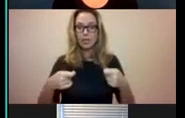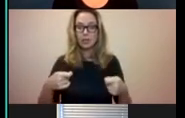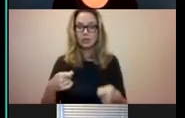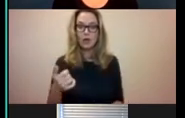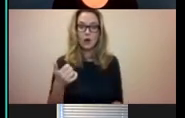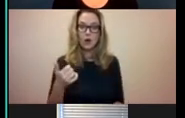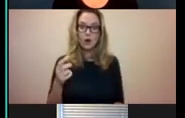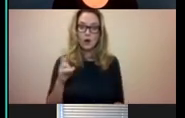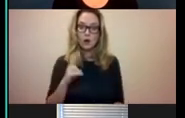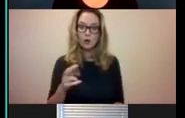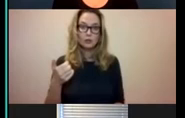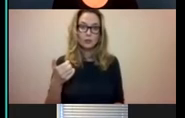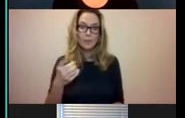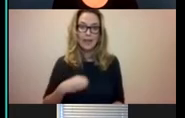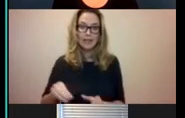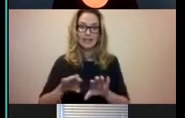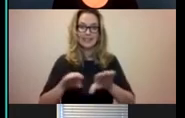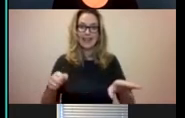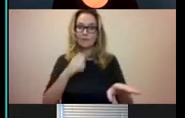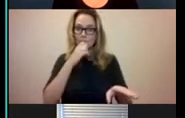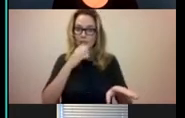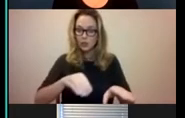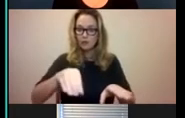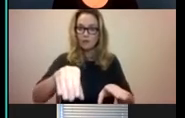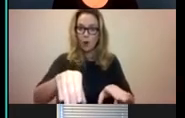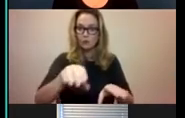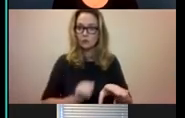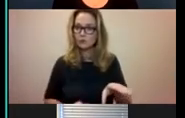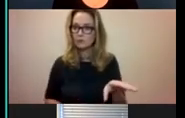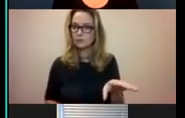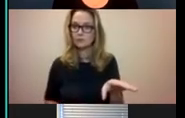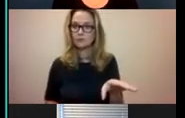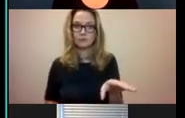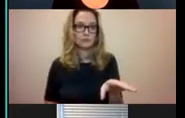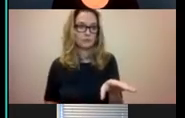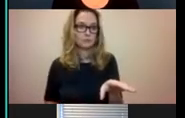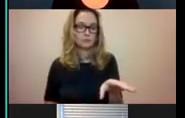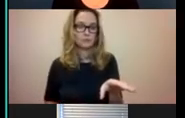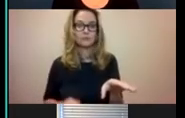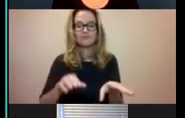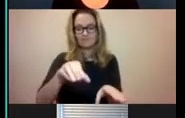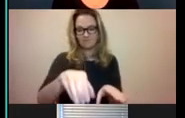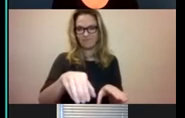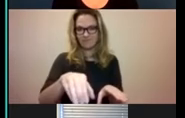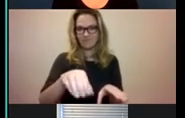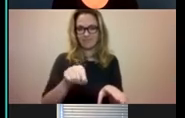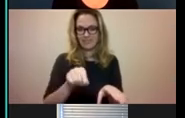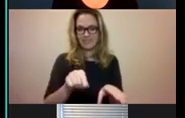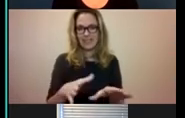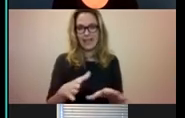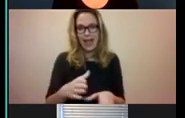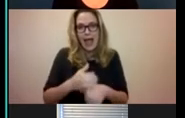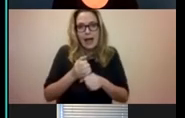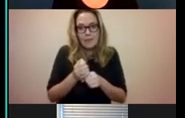En een tafelmicrofoon. Nou, die tafelmicrofoons helpen heel erg. Want mijn directe collega,